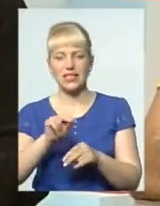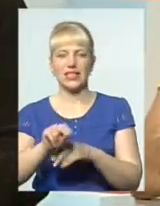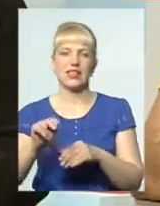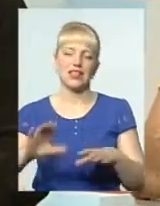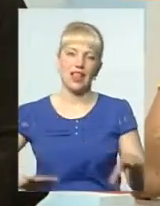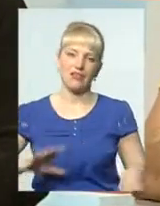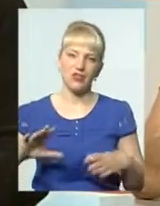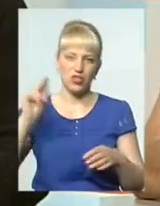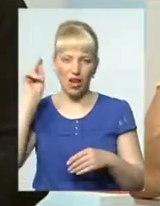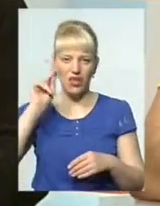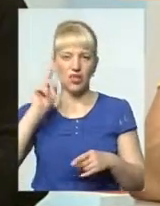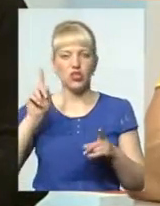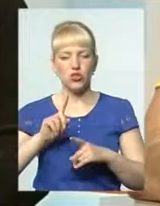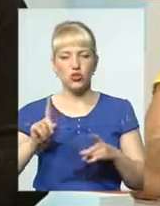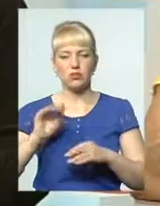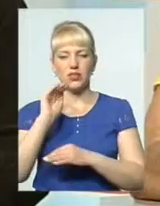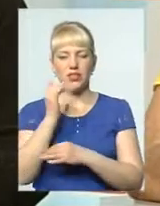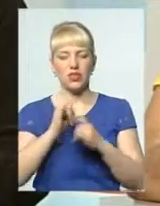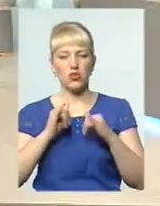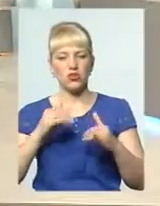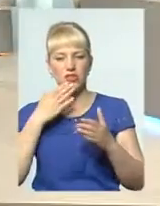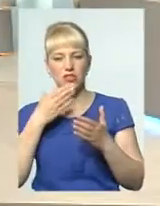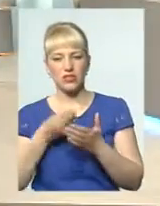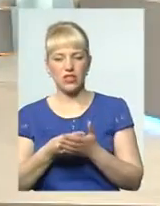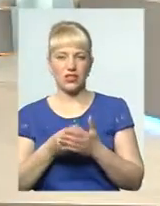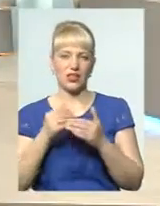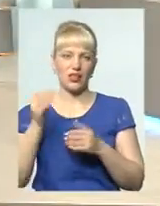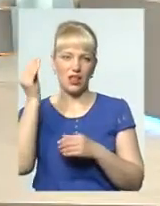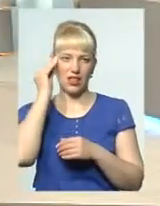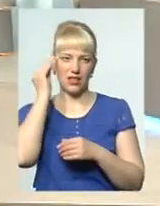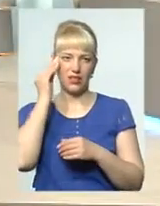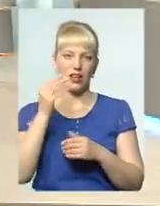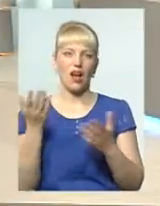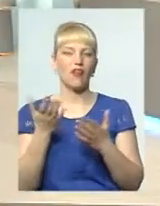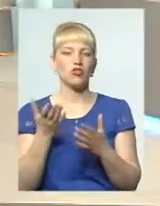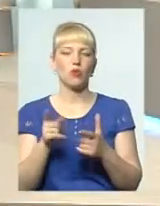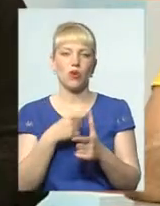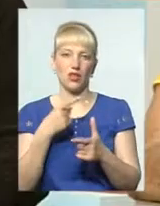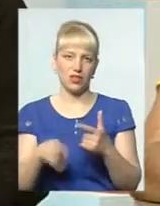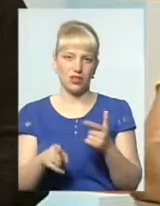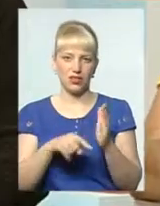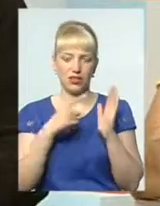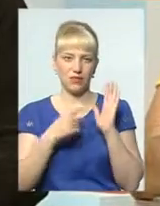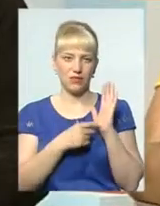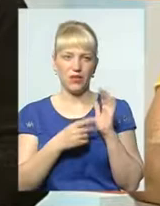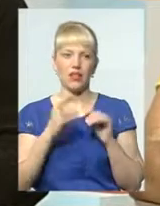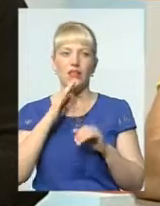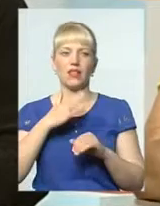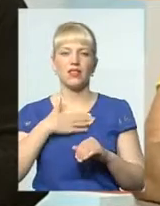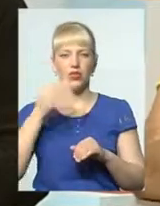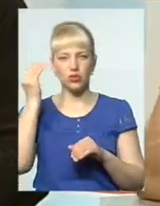навчання, щоб дитина розвинула свої таланти. В чому альтернатива, на ваше приконання? На нашу думку, взагалі, щоб